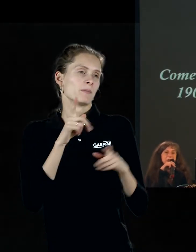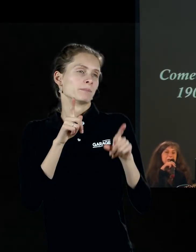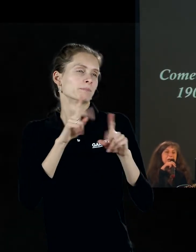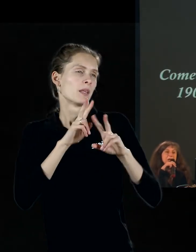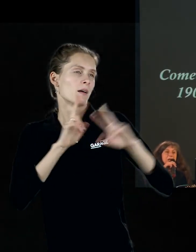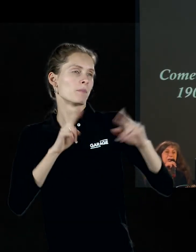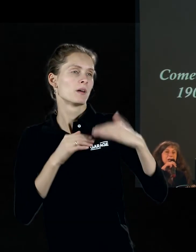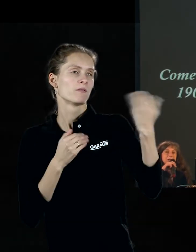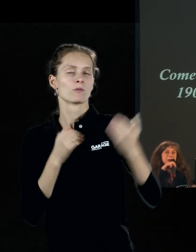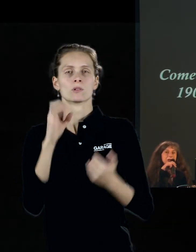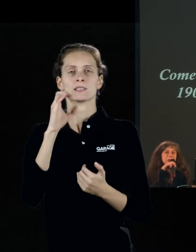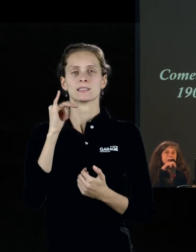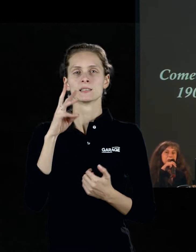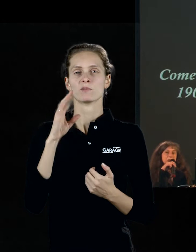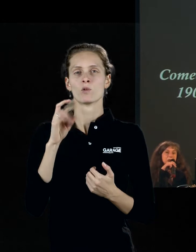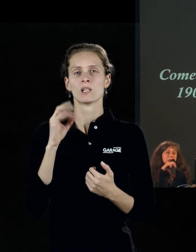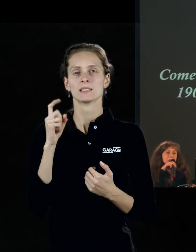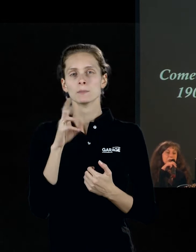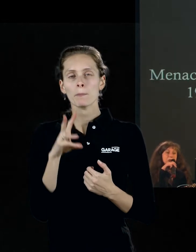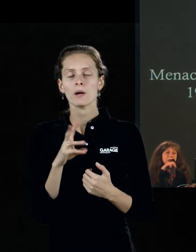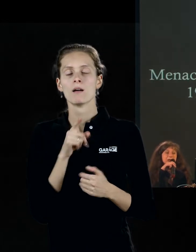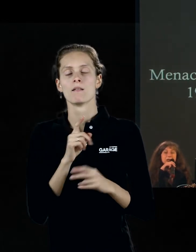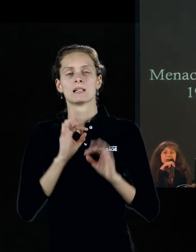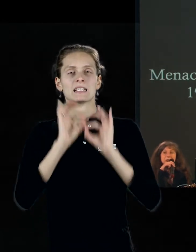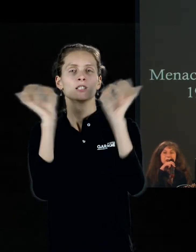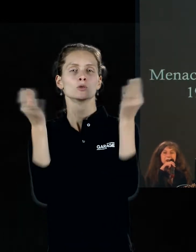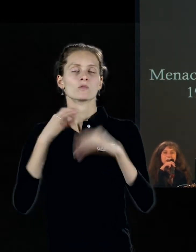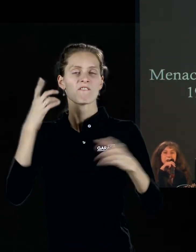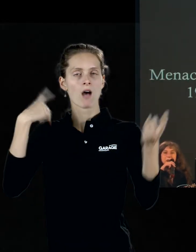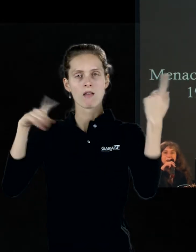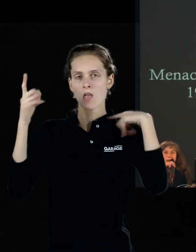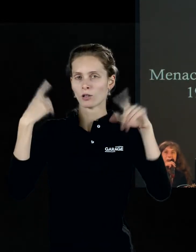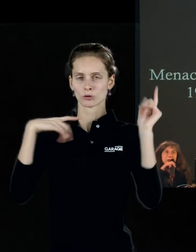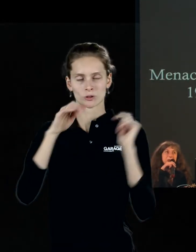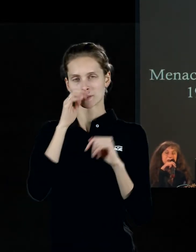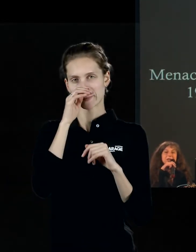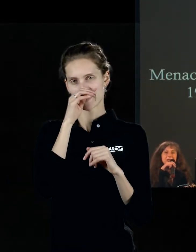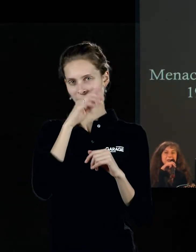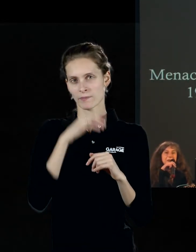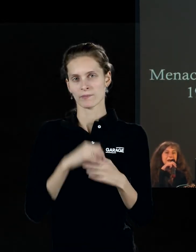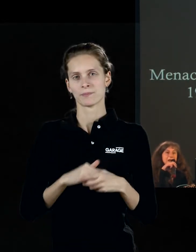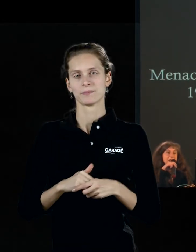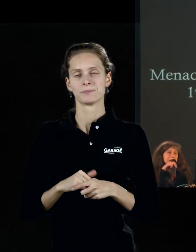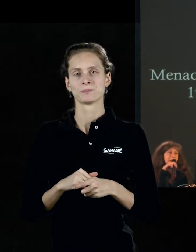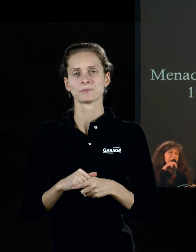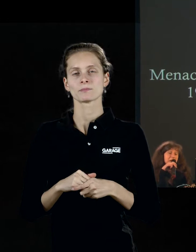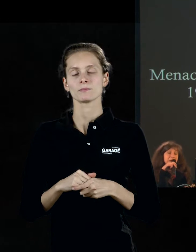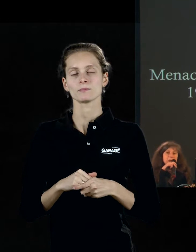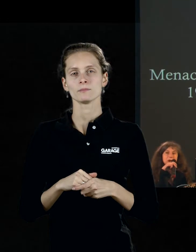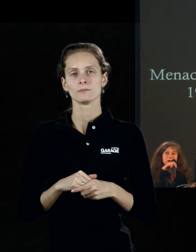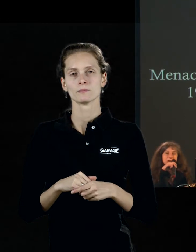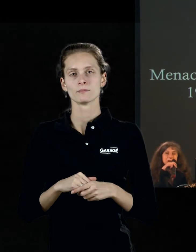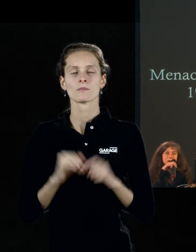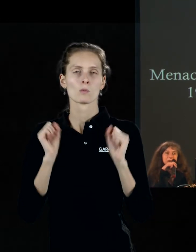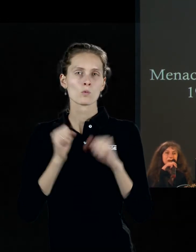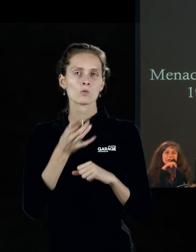того времени, символизму как искусству фантастическому, как искусству гротеска. И, наверное,